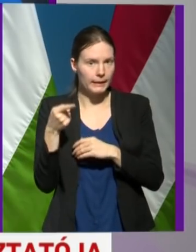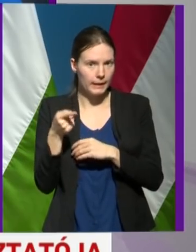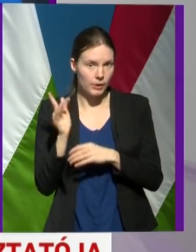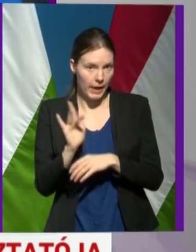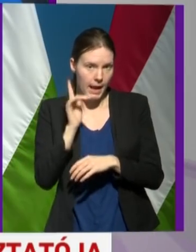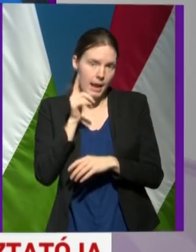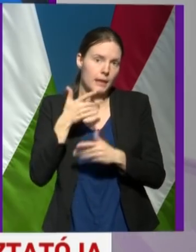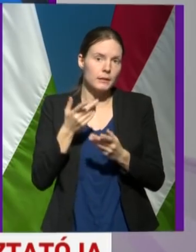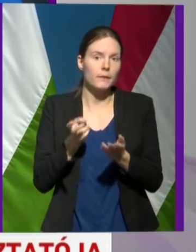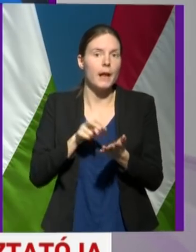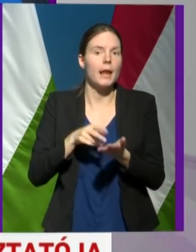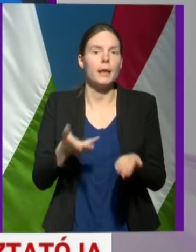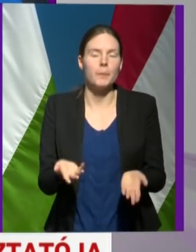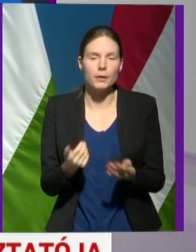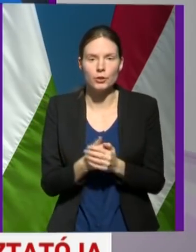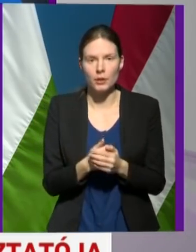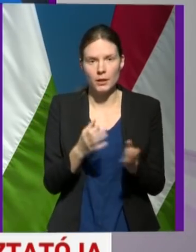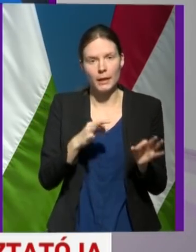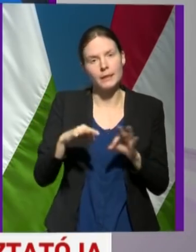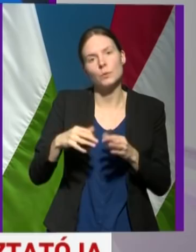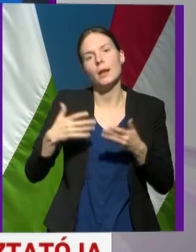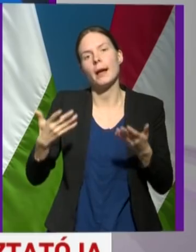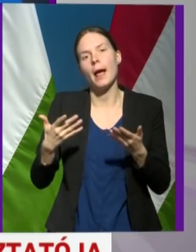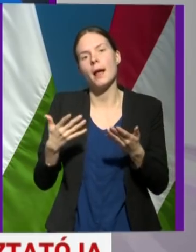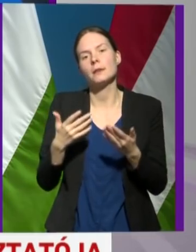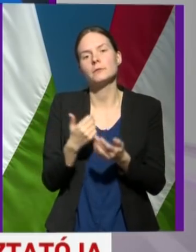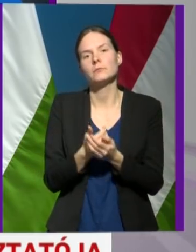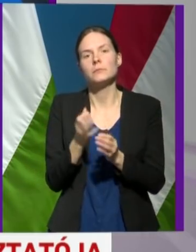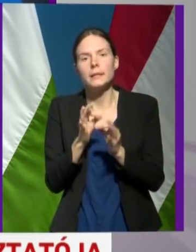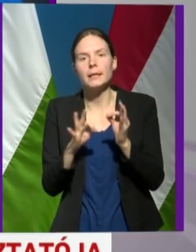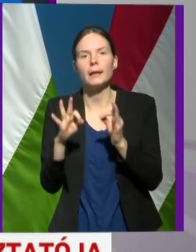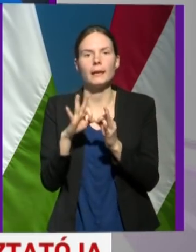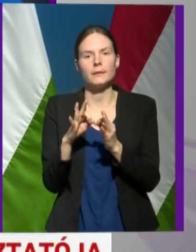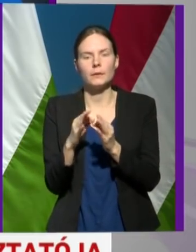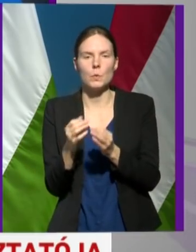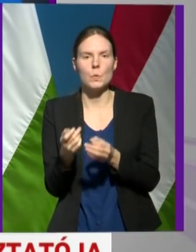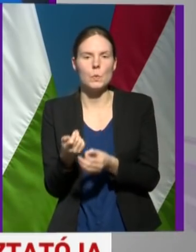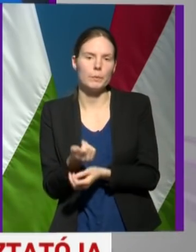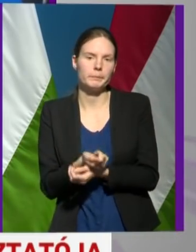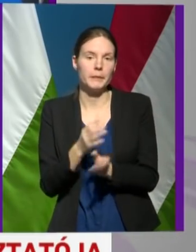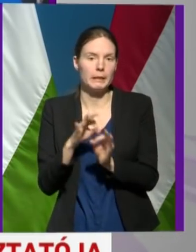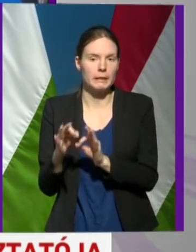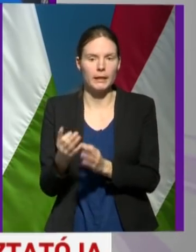BV. Illetve készülnek-e a járvány jelenlegi állással szerint lélegeztetőgépvásárlásra? Köszönöm.